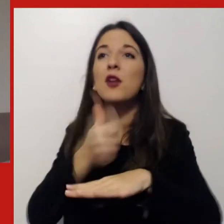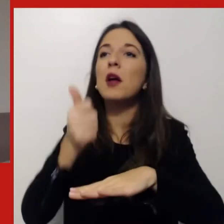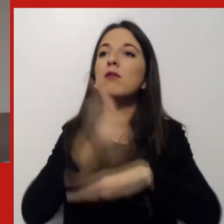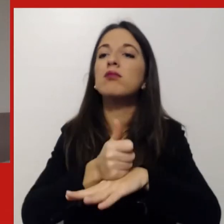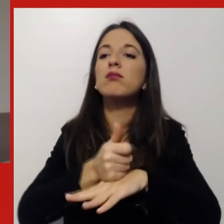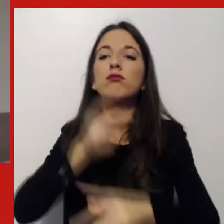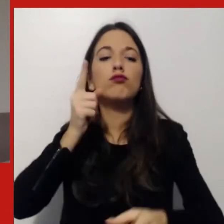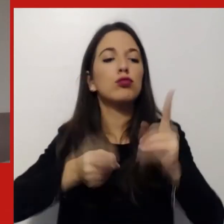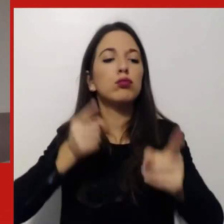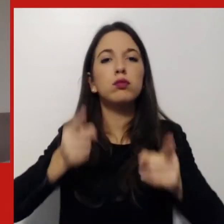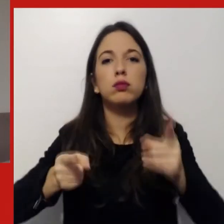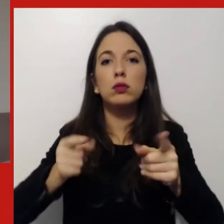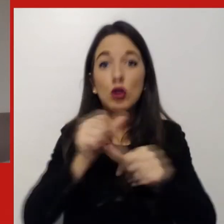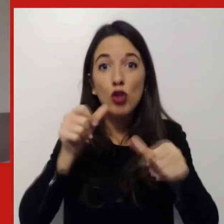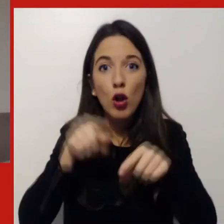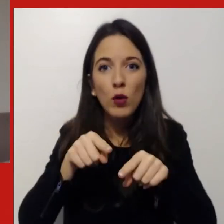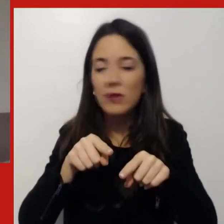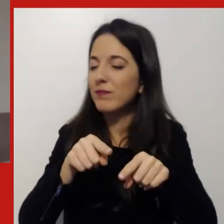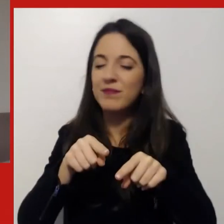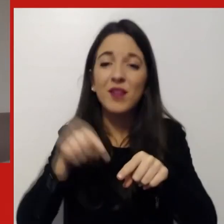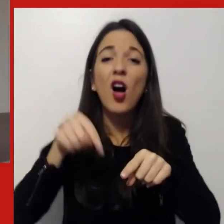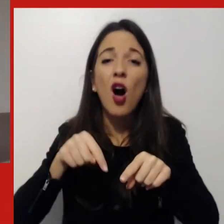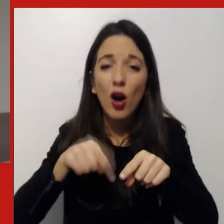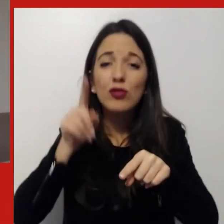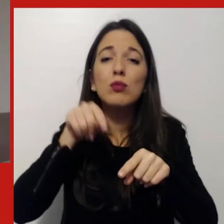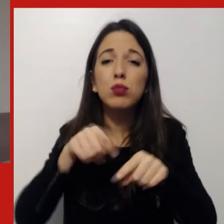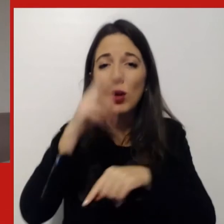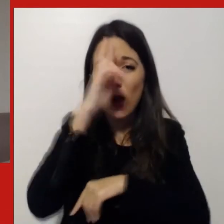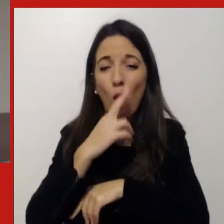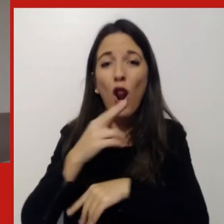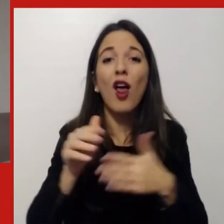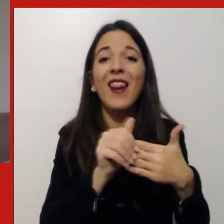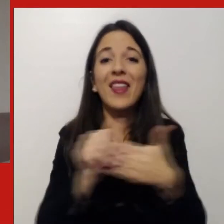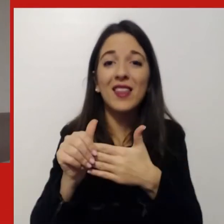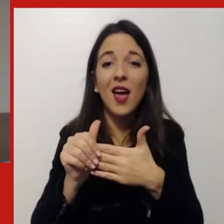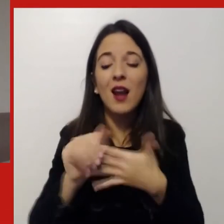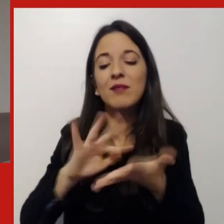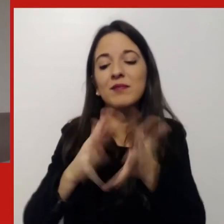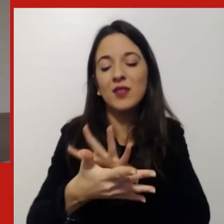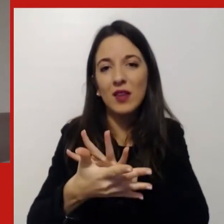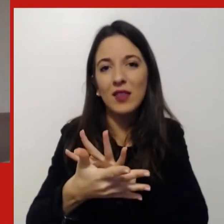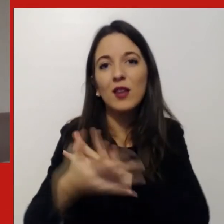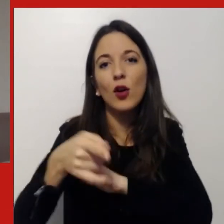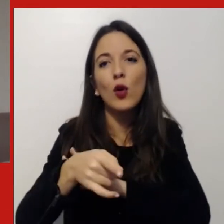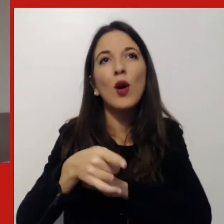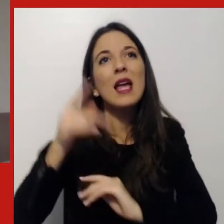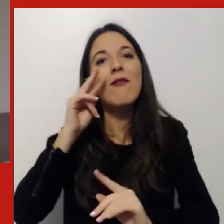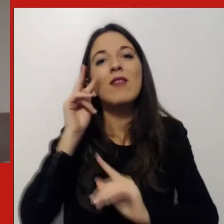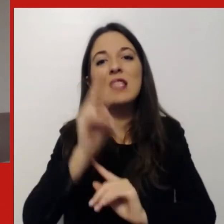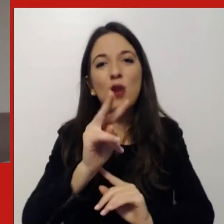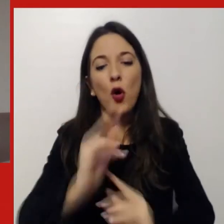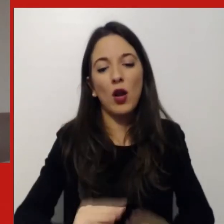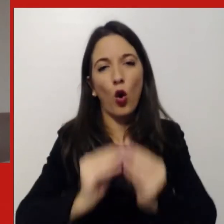creare un giusto blend tra capacità di disegnare una visione e convincere le proprie persone a seguire quella visione